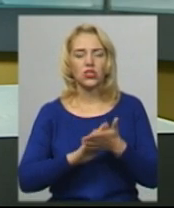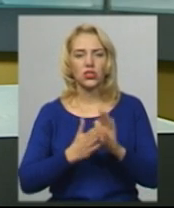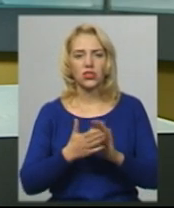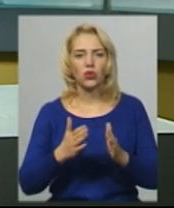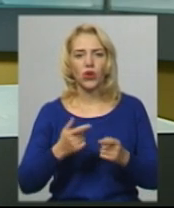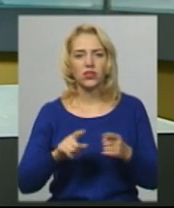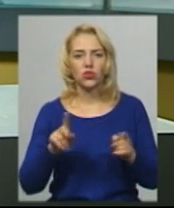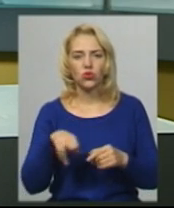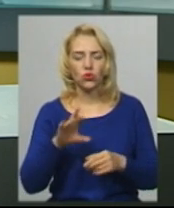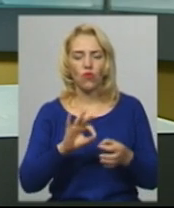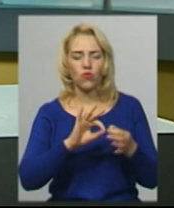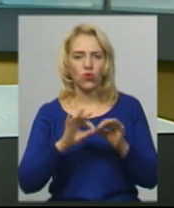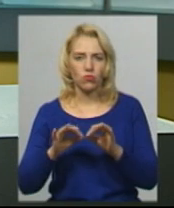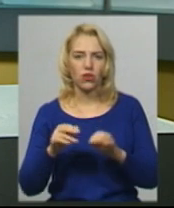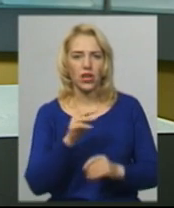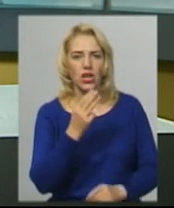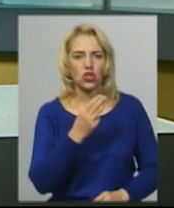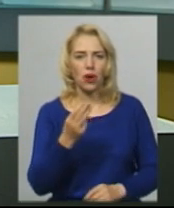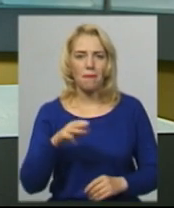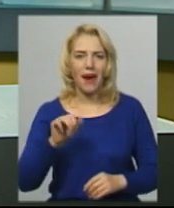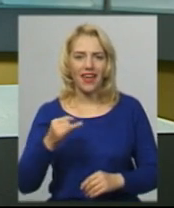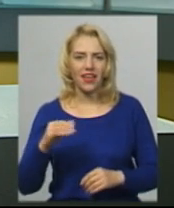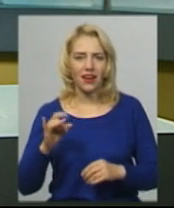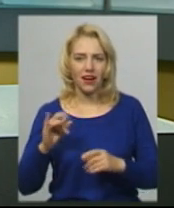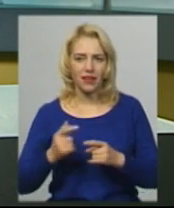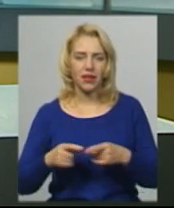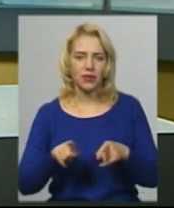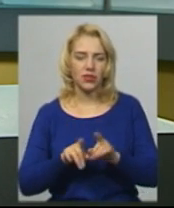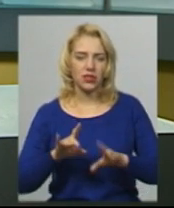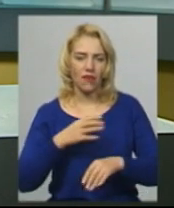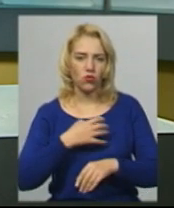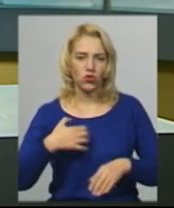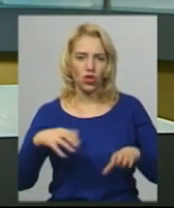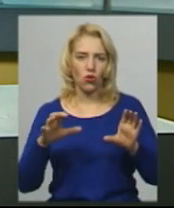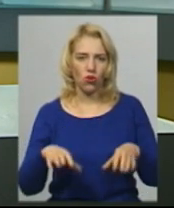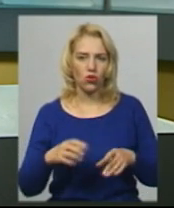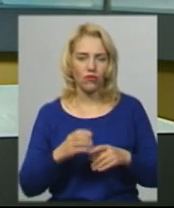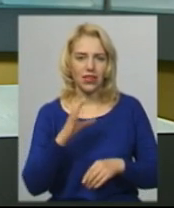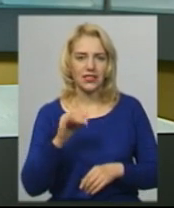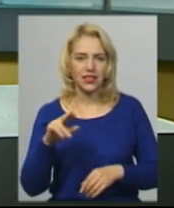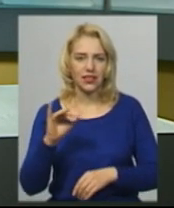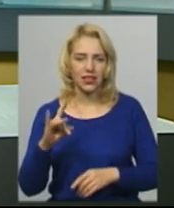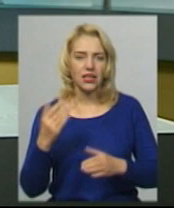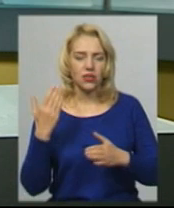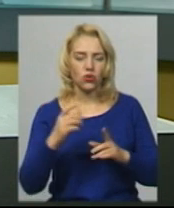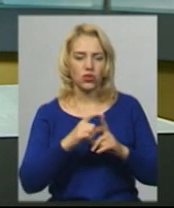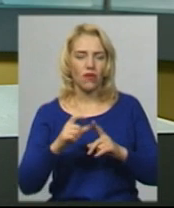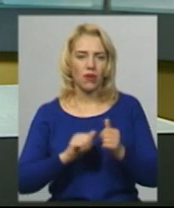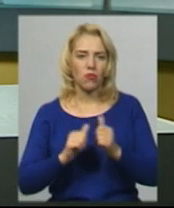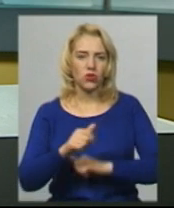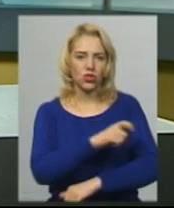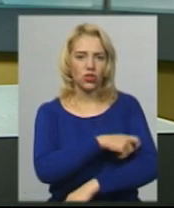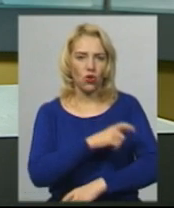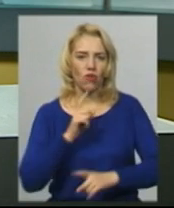формули Штейнмаєра. Про це журналістам Суспільного повідомив Славутський міський голова Василь Сидор. За його словами, позачергову сесію